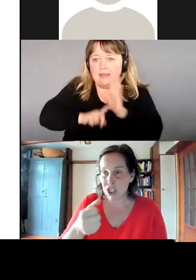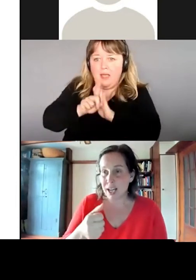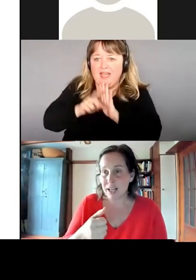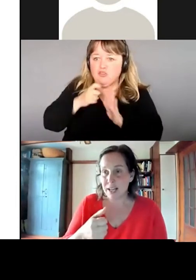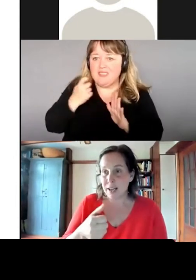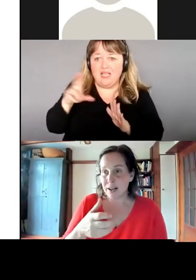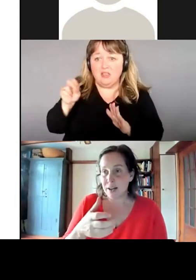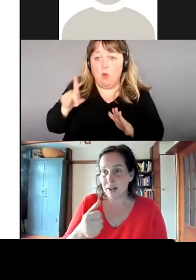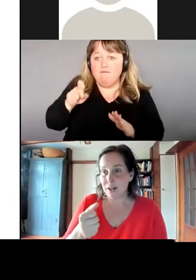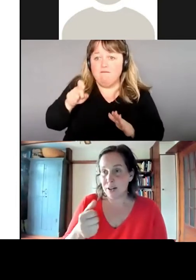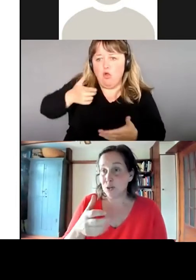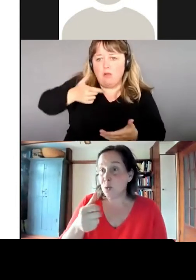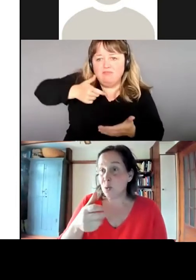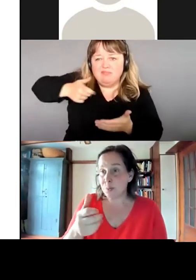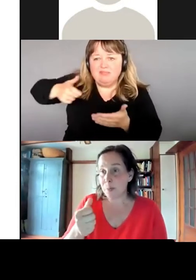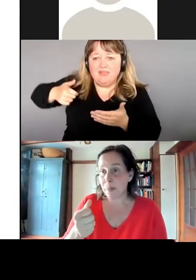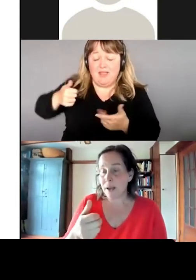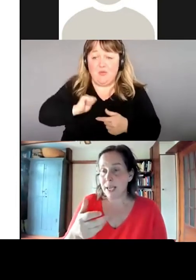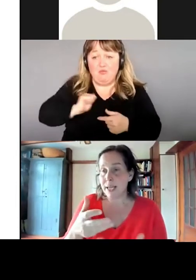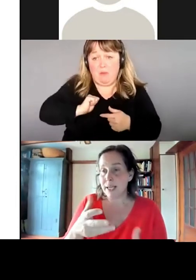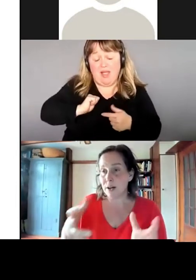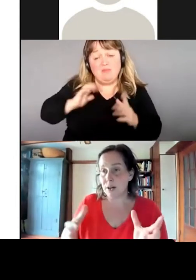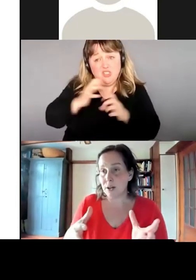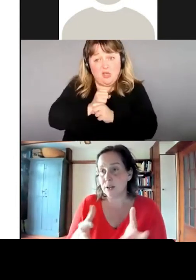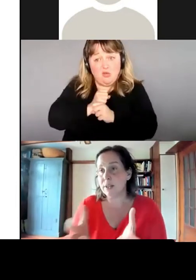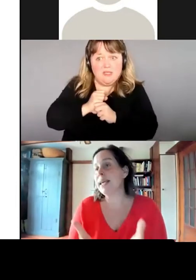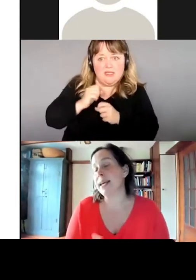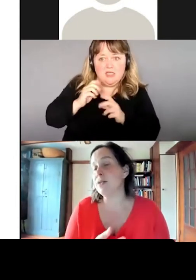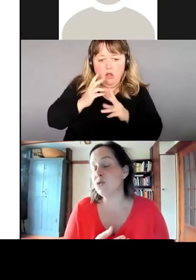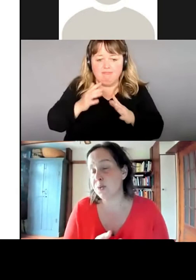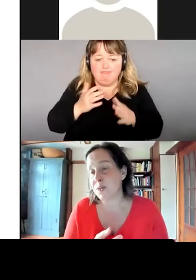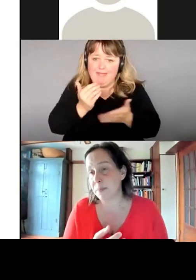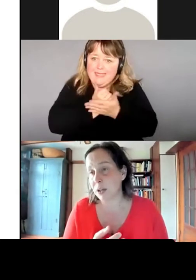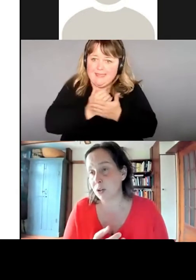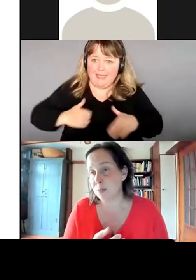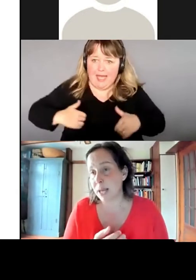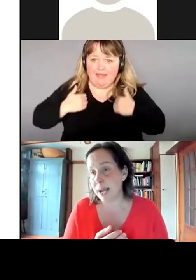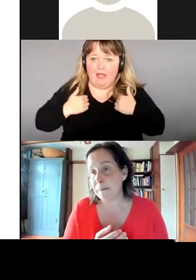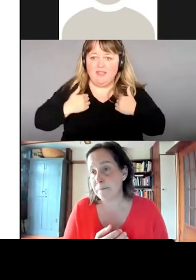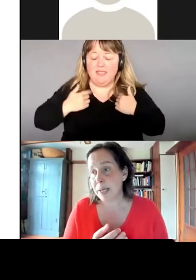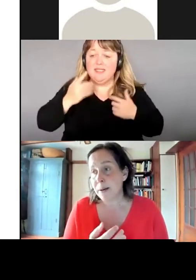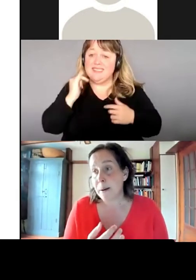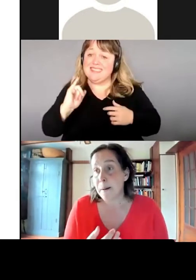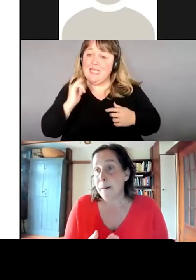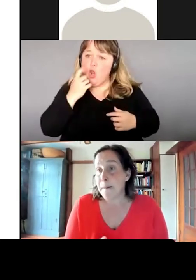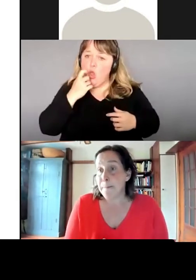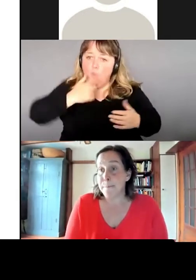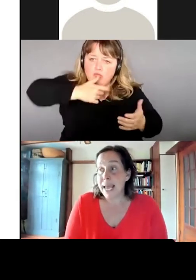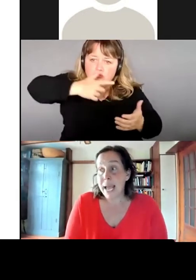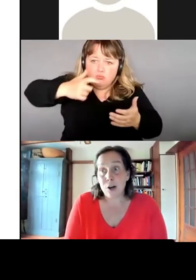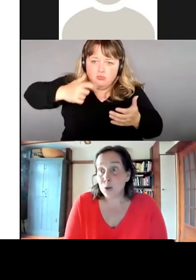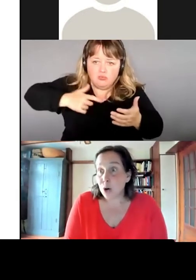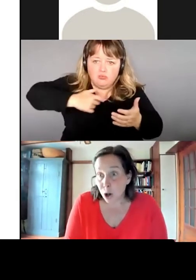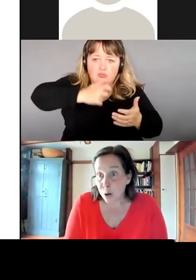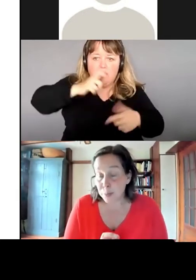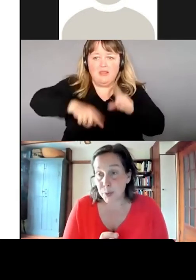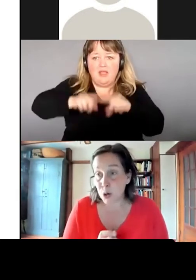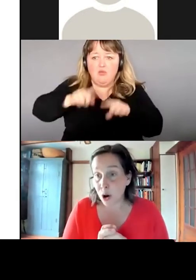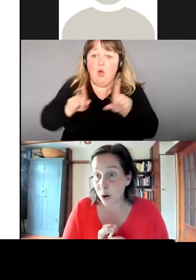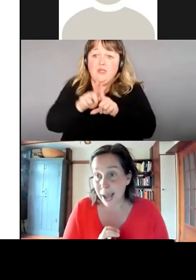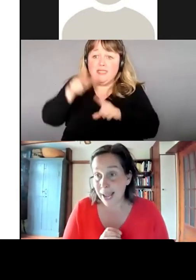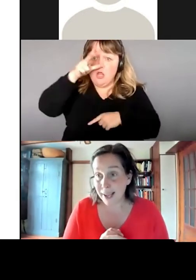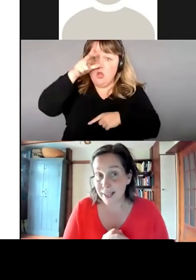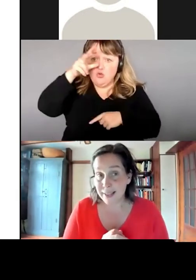'aspergeant d'eau et qu'il y ait suffisamment de lumière. Mais, en Europe,